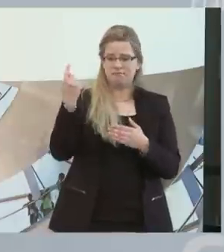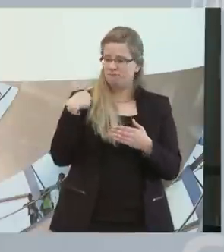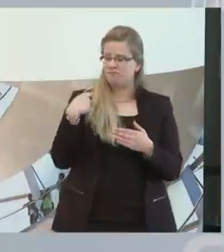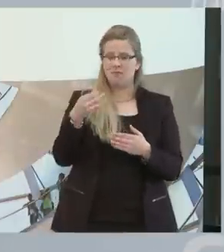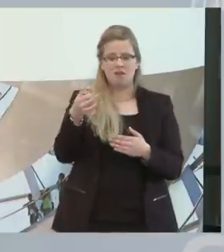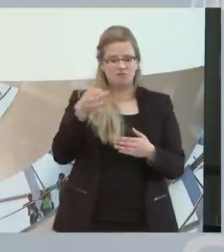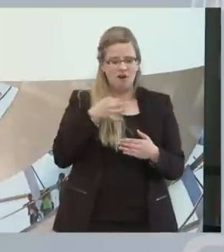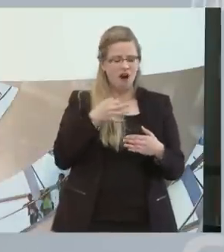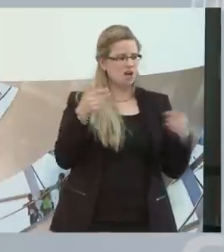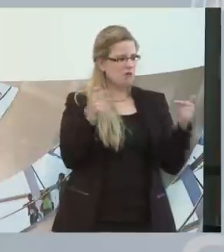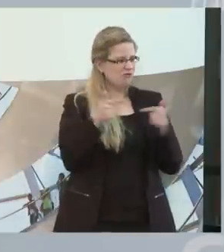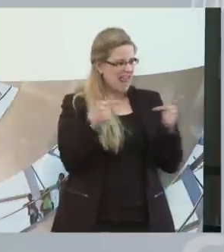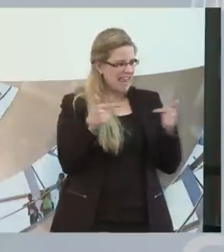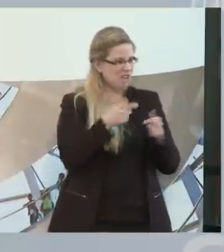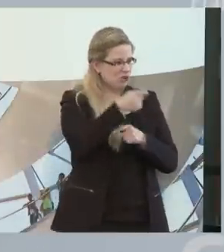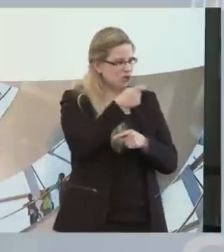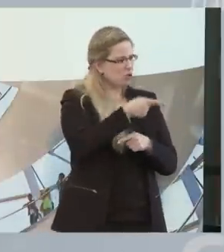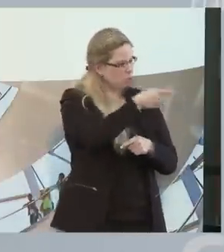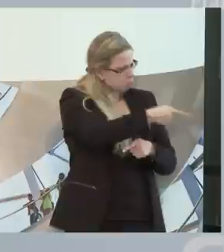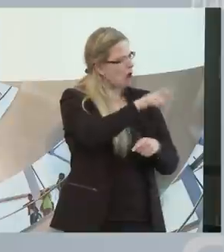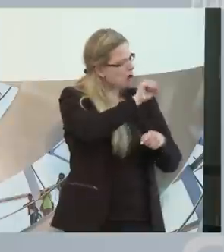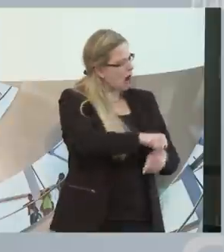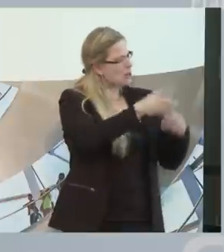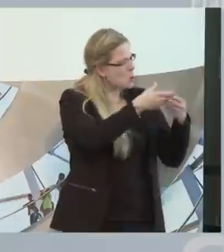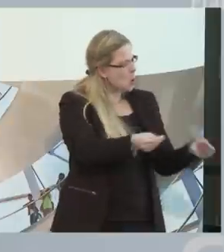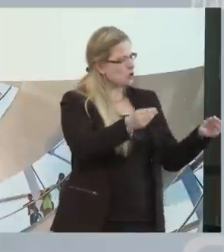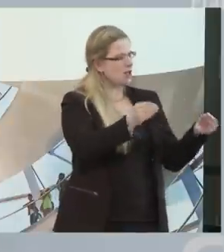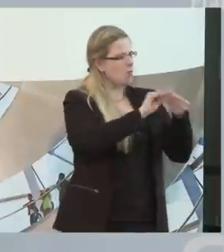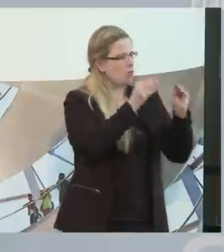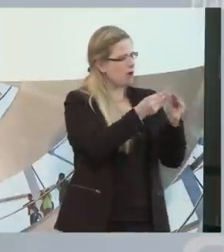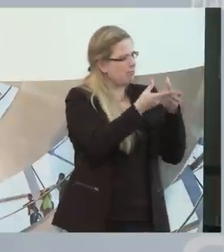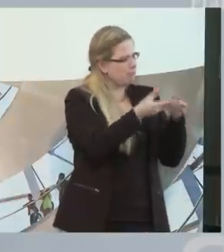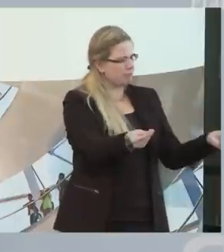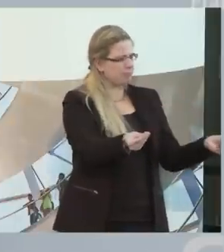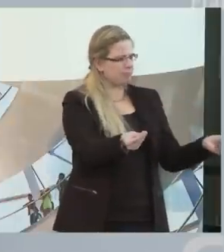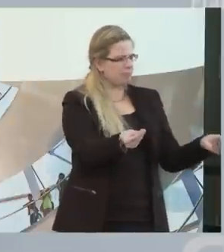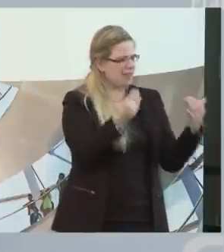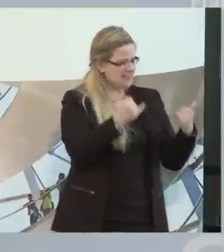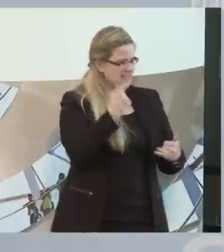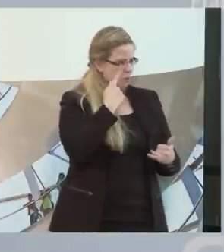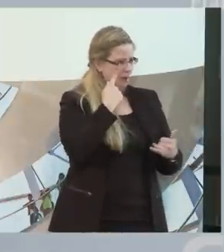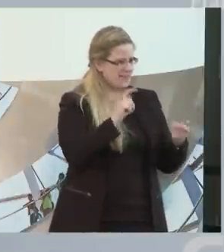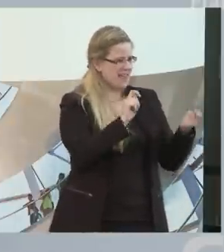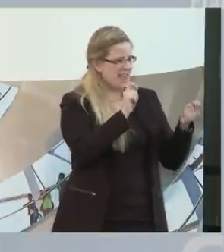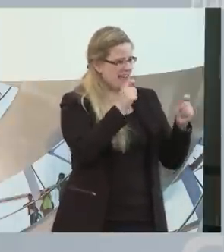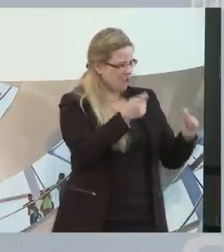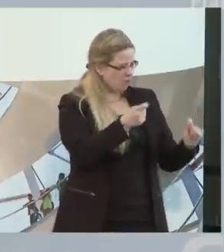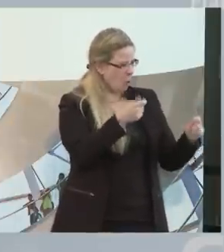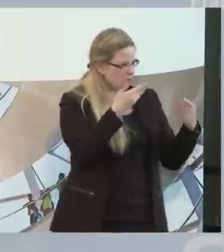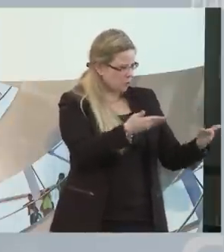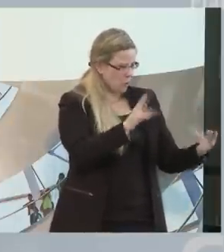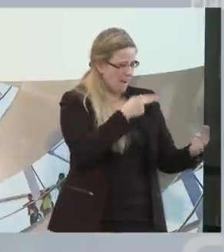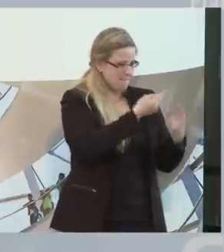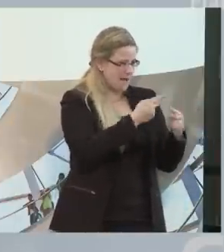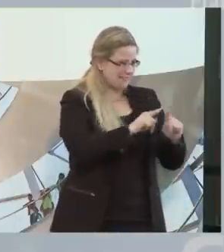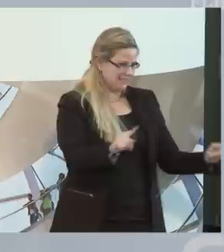Pflegeversicherung, diese Probleme zu lösen, das sage ich ganz offen, wir in unseren jetzigen Reformvorhaben nicht so beantwortet, dass wir in